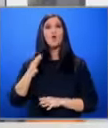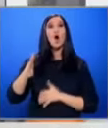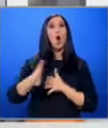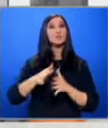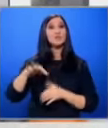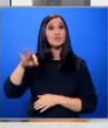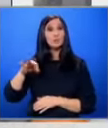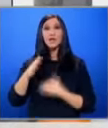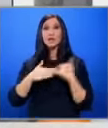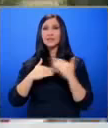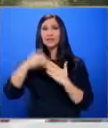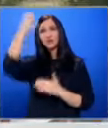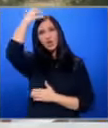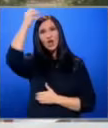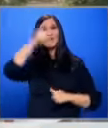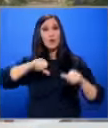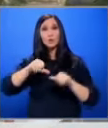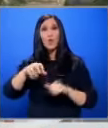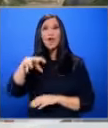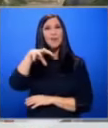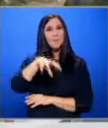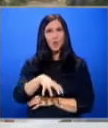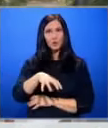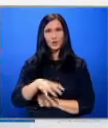поръчка за изграждане на държавна лаборатория на пункта